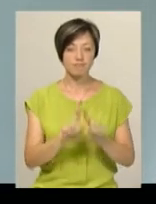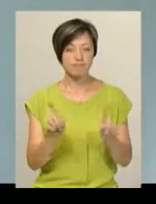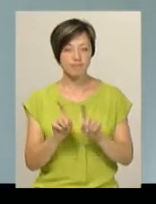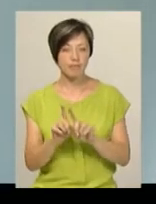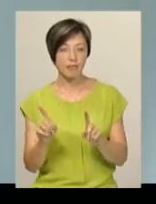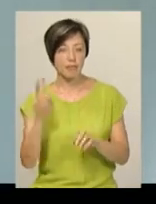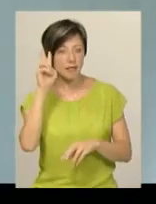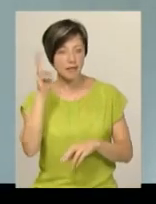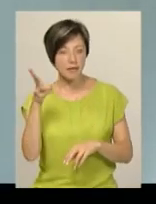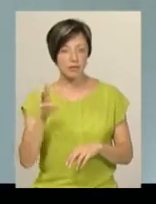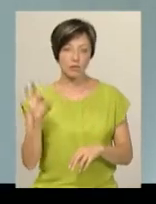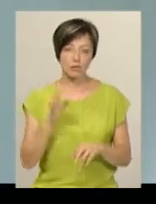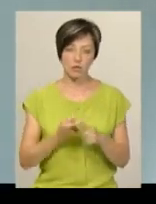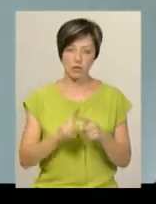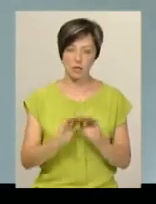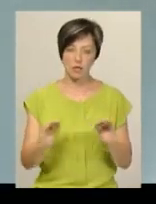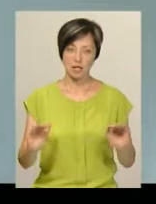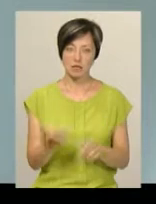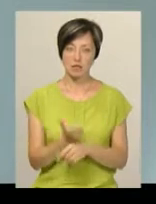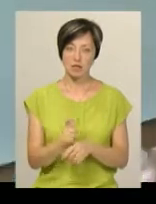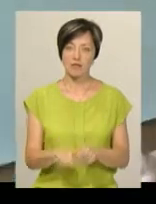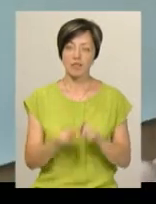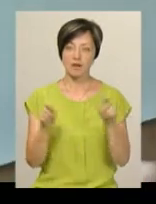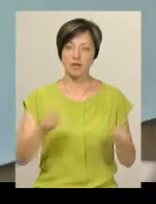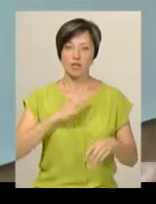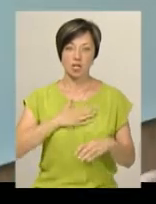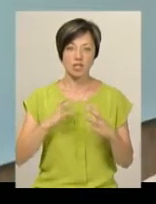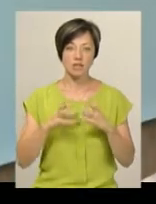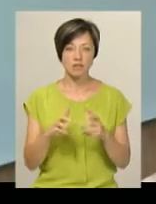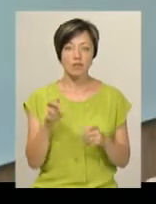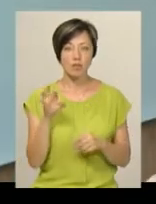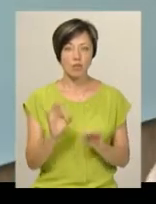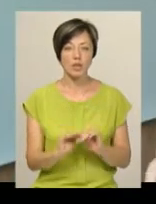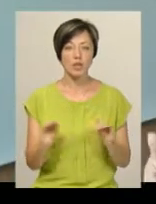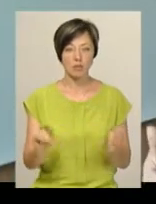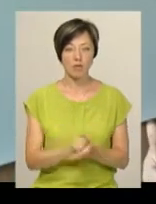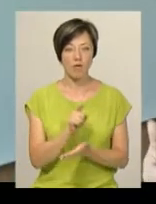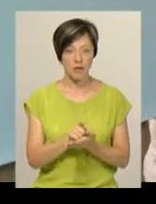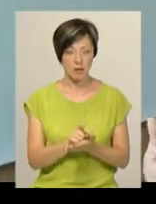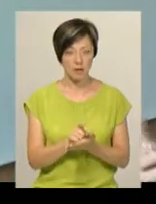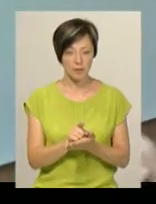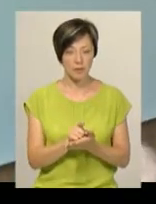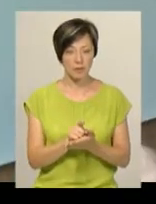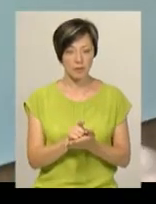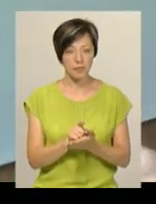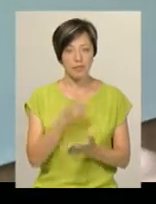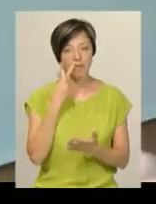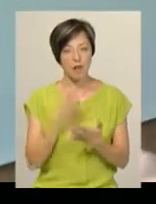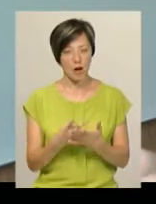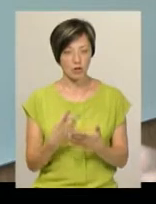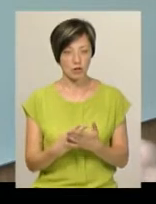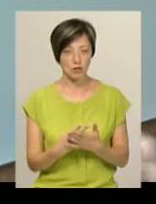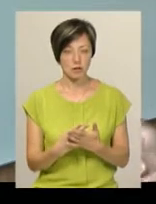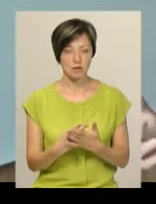незвіданого, про що будемо дітям більше відкривати наш світ, тому що діти повинні бачити